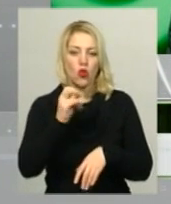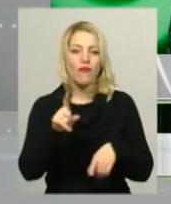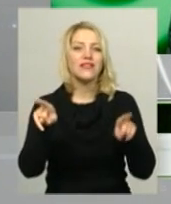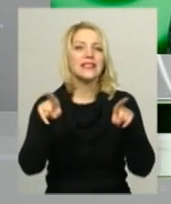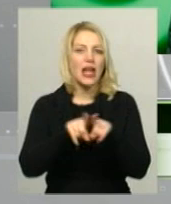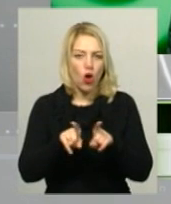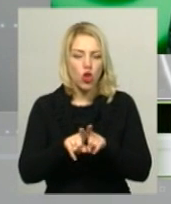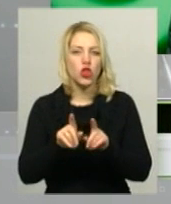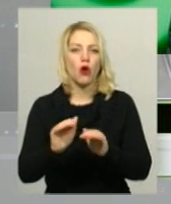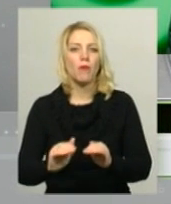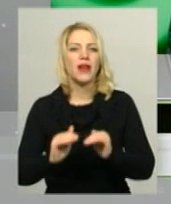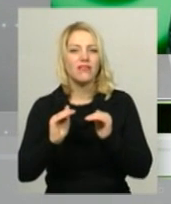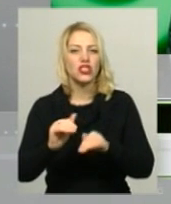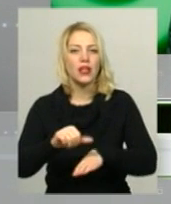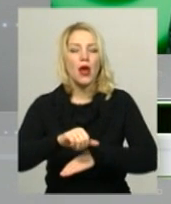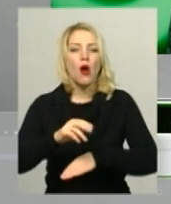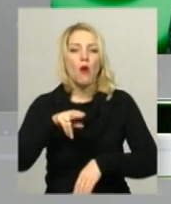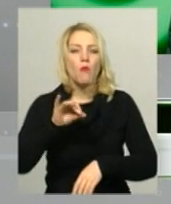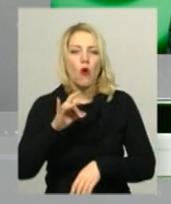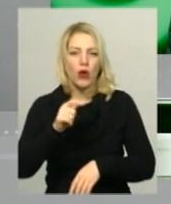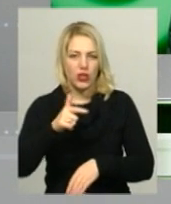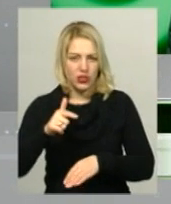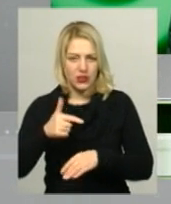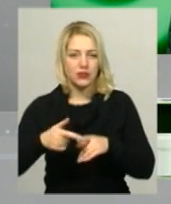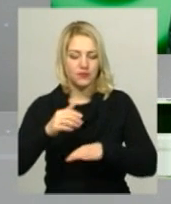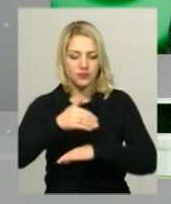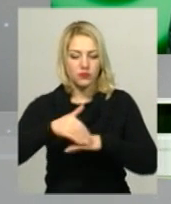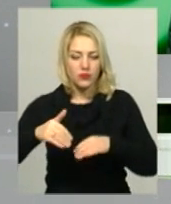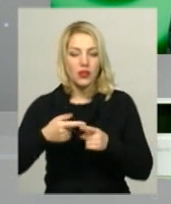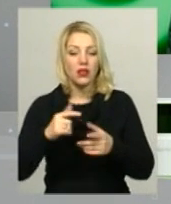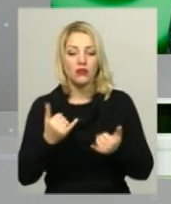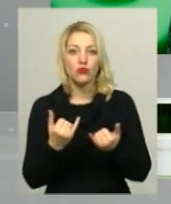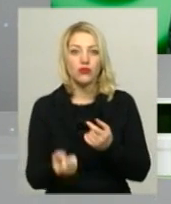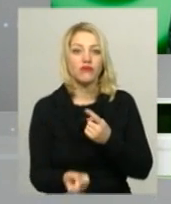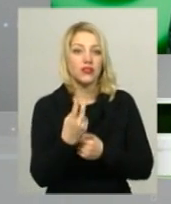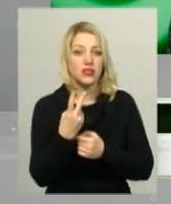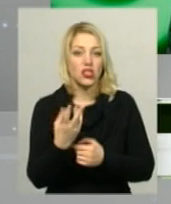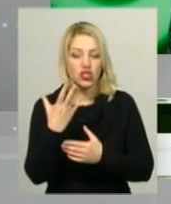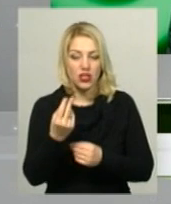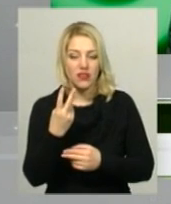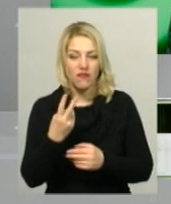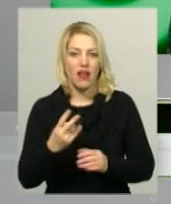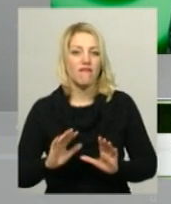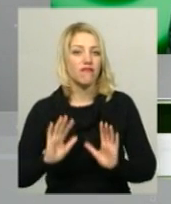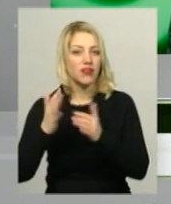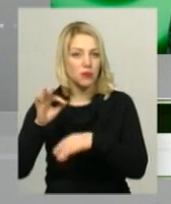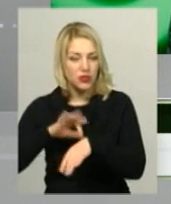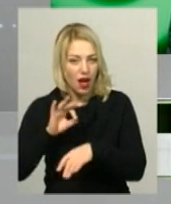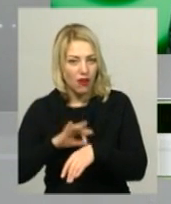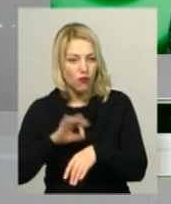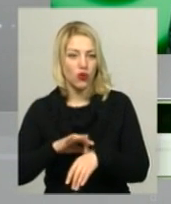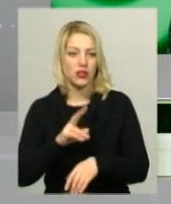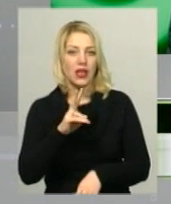епідемічний поліг. Крім того, з'явилися два випадки сьогодні. Буквально підтвердилися захворювання на